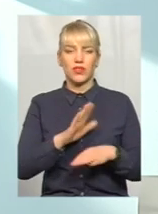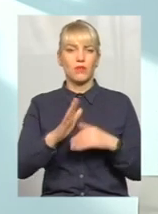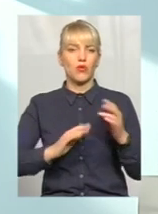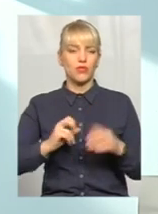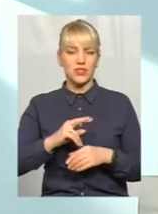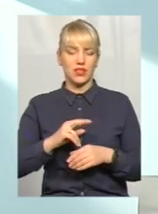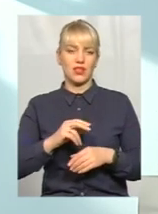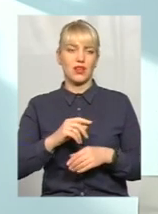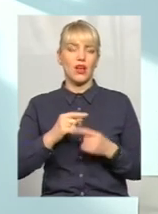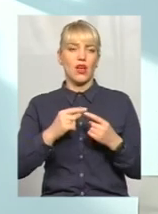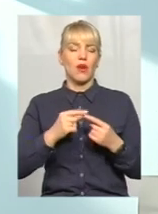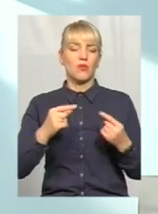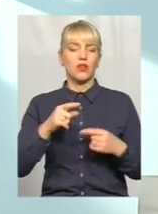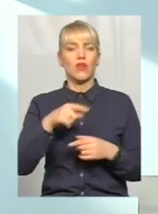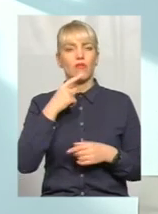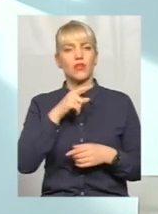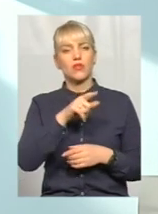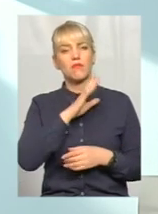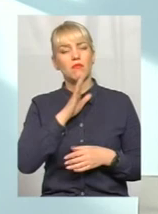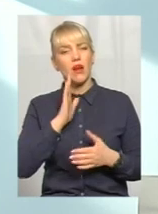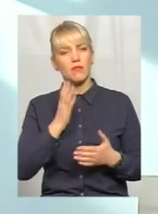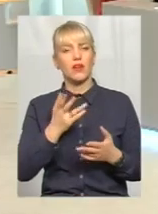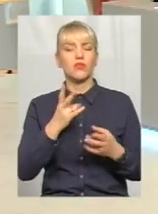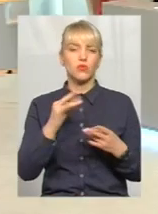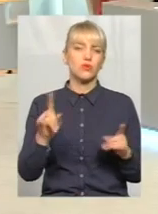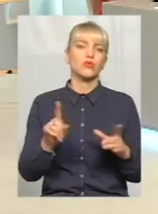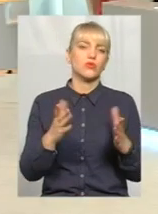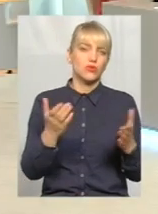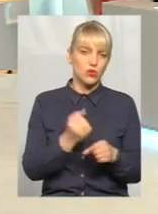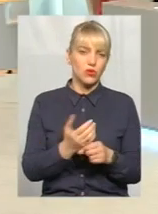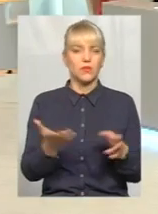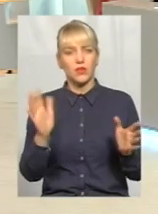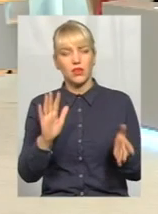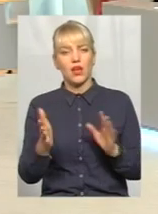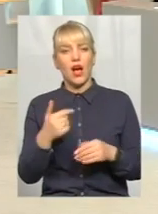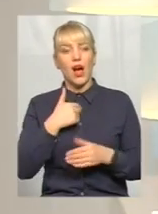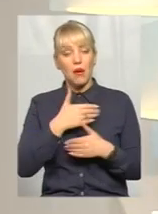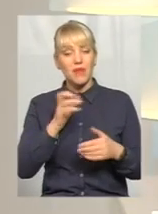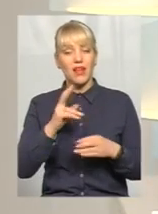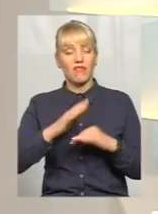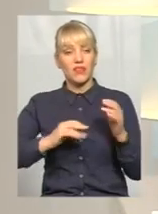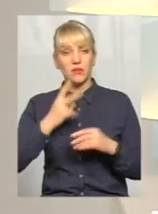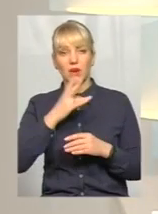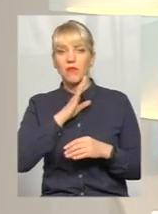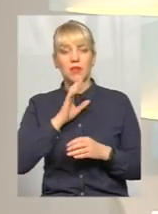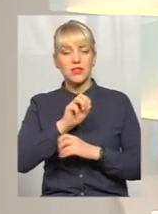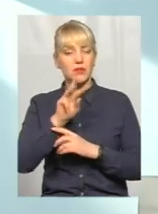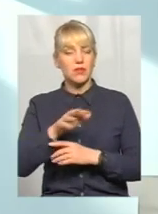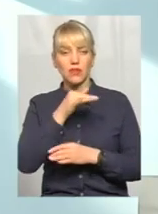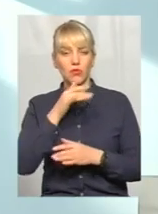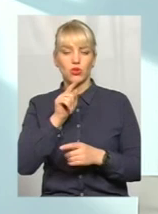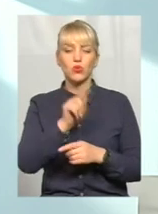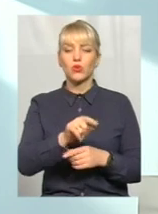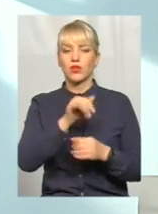жаліють маму, бо от вона велика мама, і що вона така і така. Ми, як фахівці, бачимо про те, що мама не може забезпечити того, мама не може